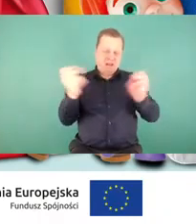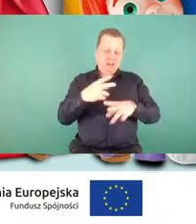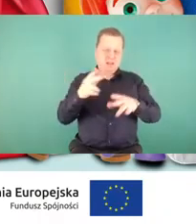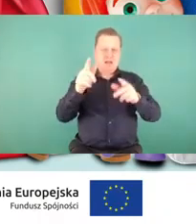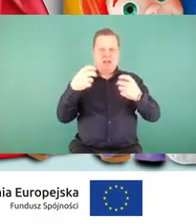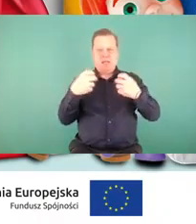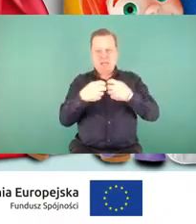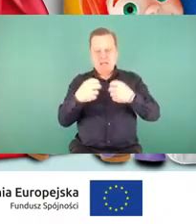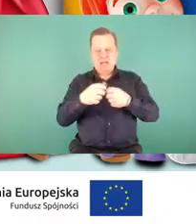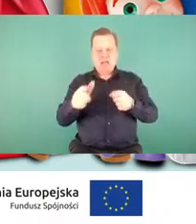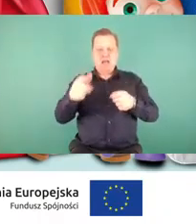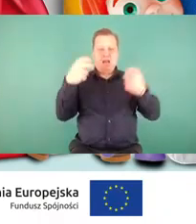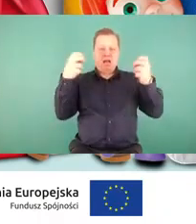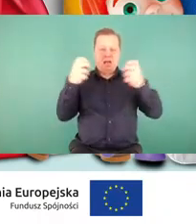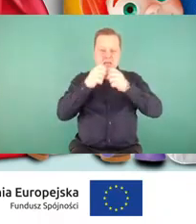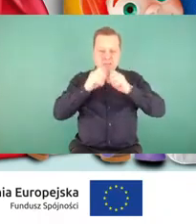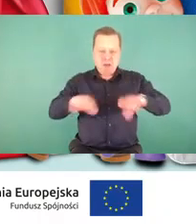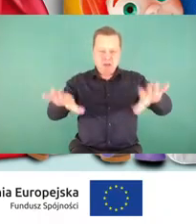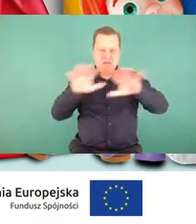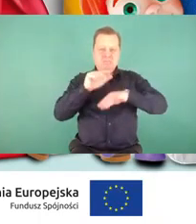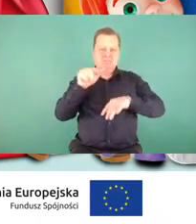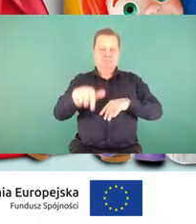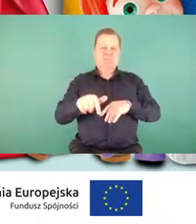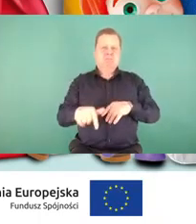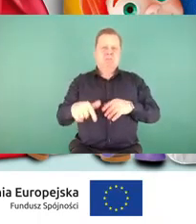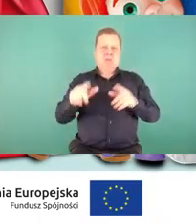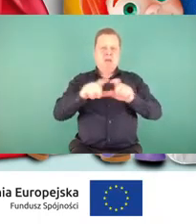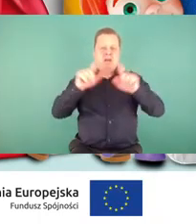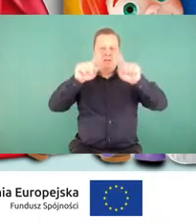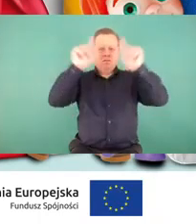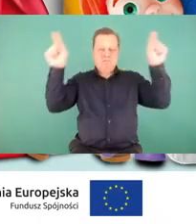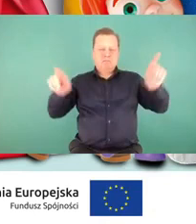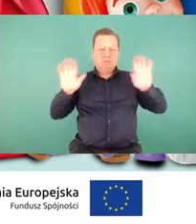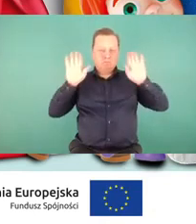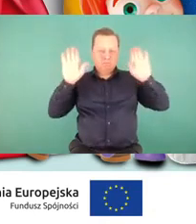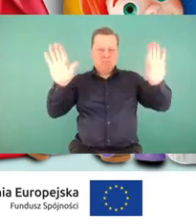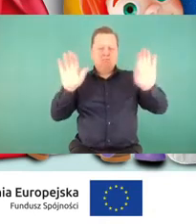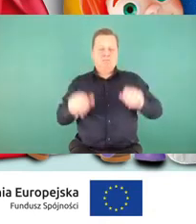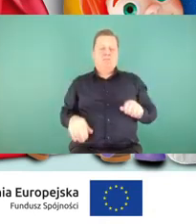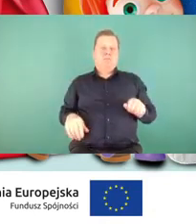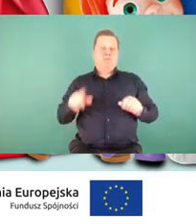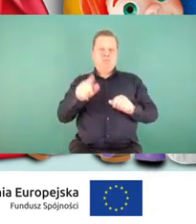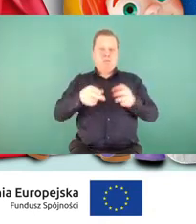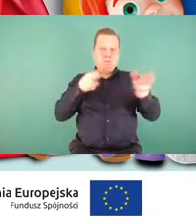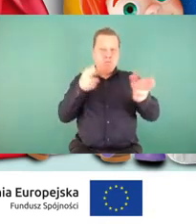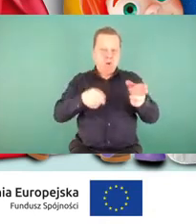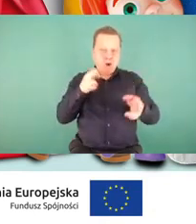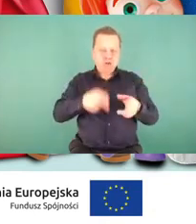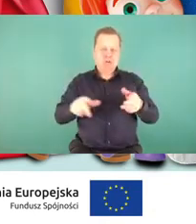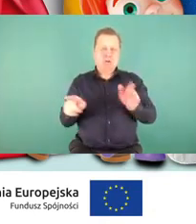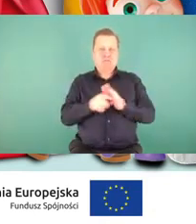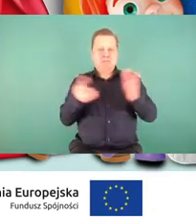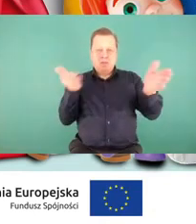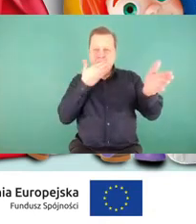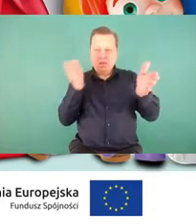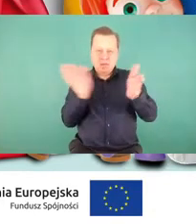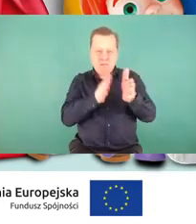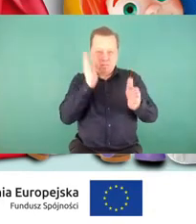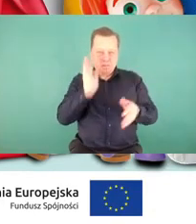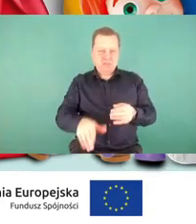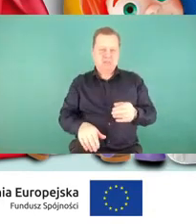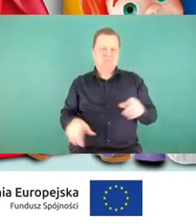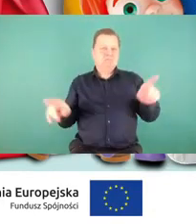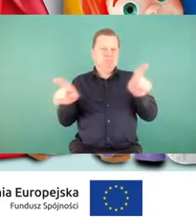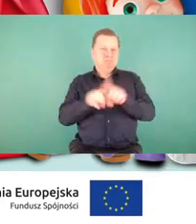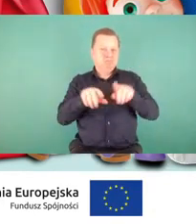społecznościowych, na billboardach w wielu miastach oraz na pokładach pociągów. To także mnóstwo konkursów. Zachęcamy już dzisiaj do śledzenia